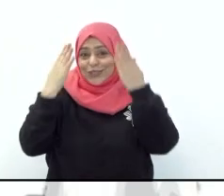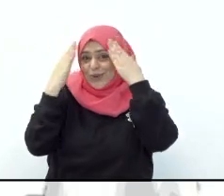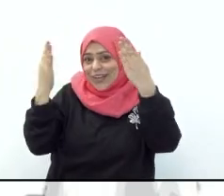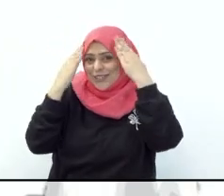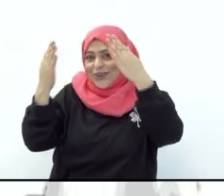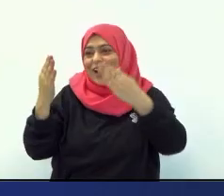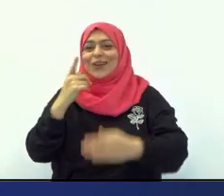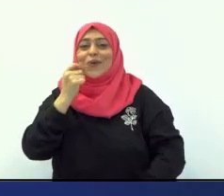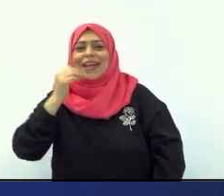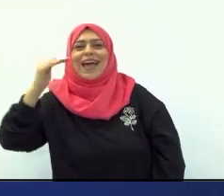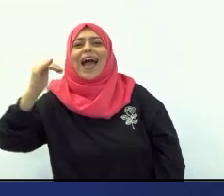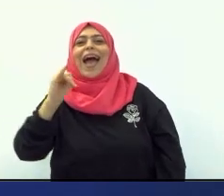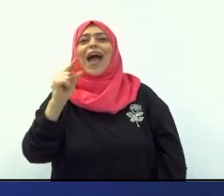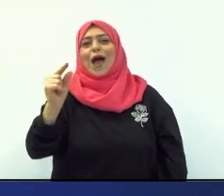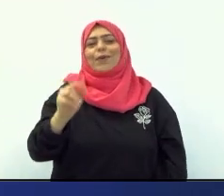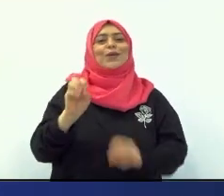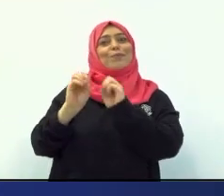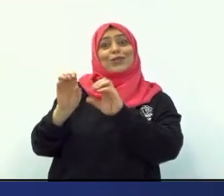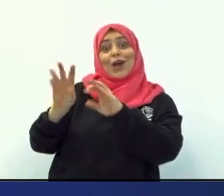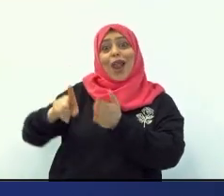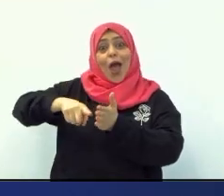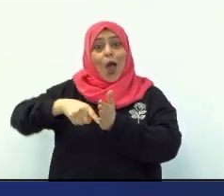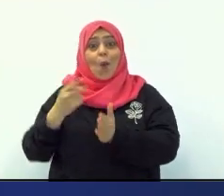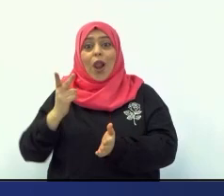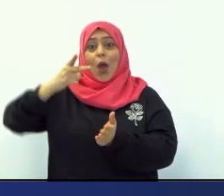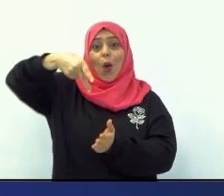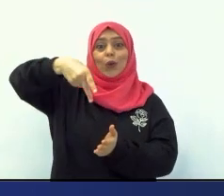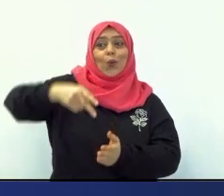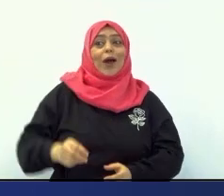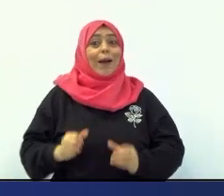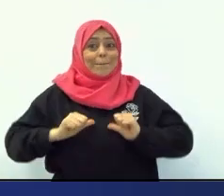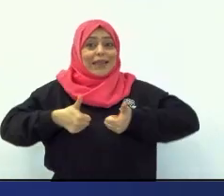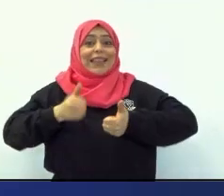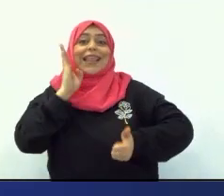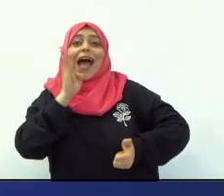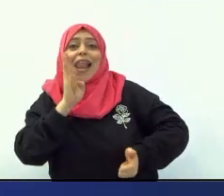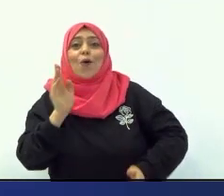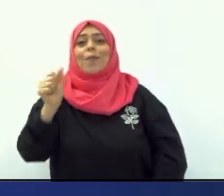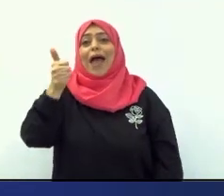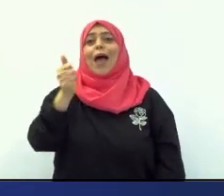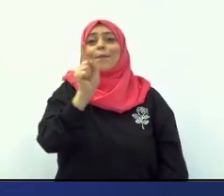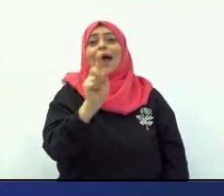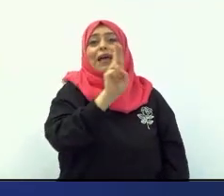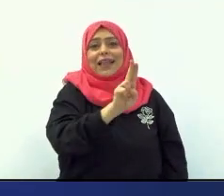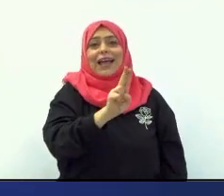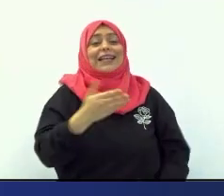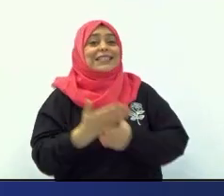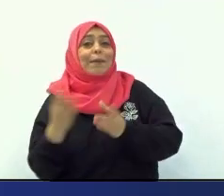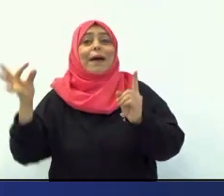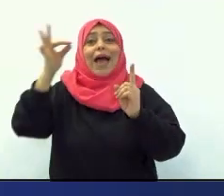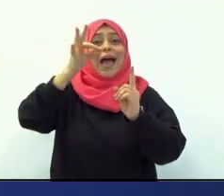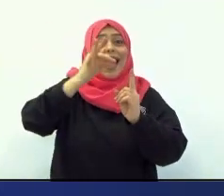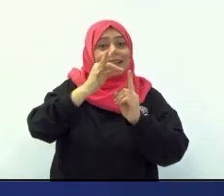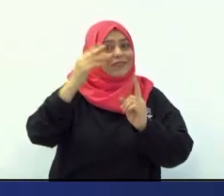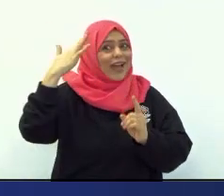استطعت أن تخطو الخطوة الأولى في تعلم حروف الهجاء لتحقق هدفك وحلمك وتصبح